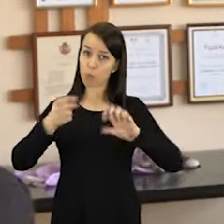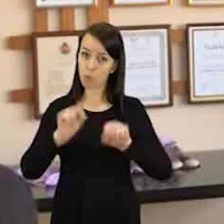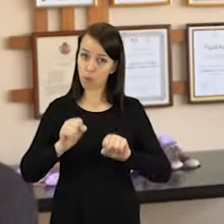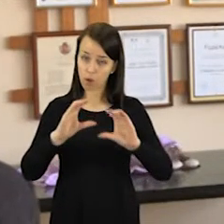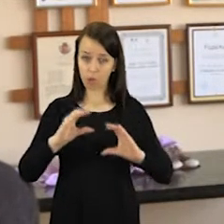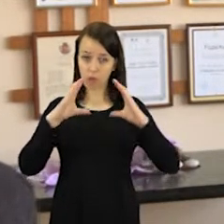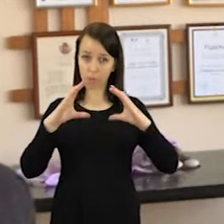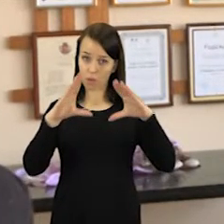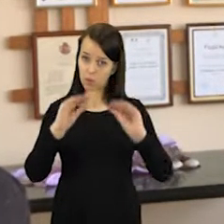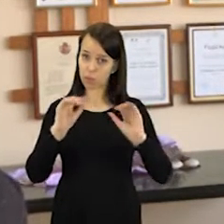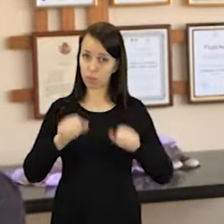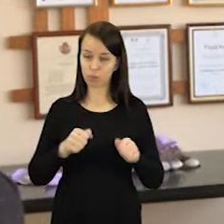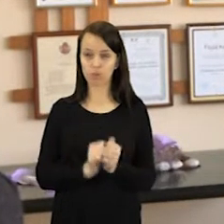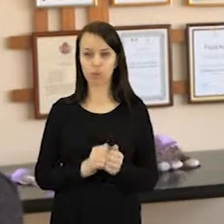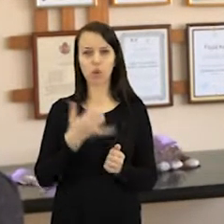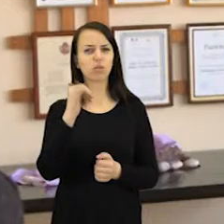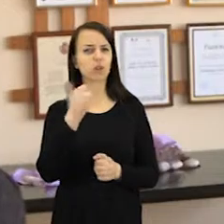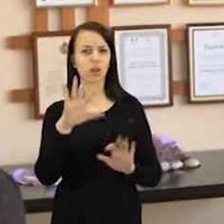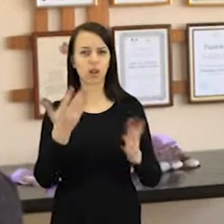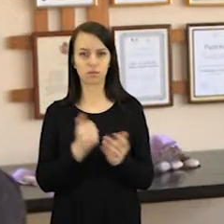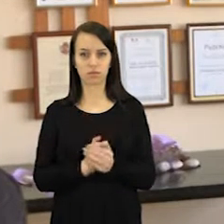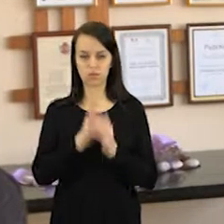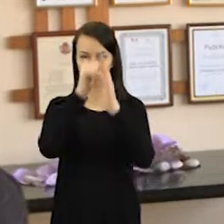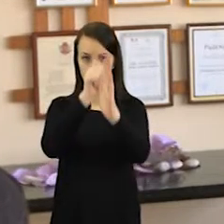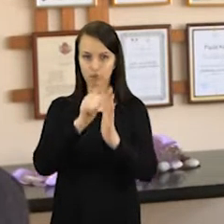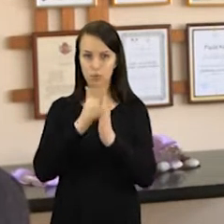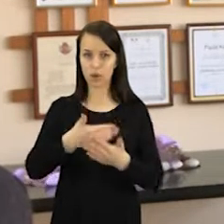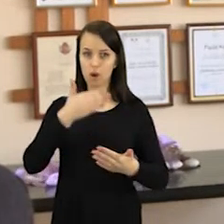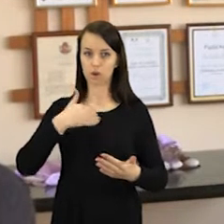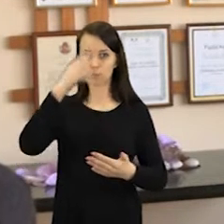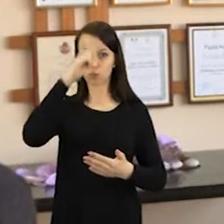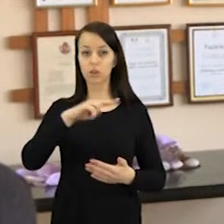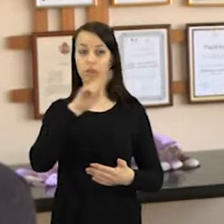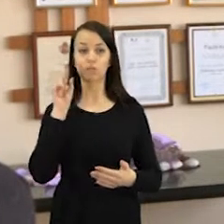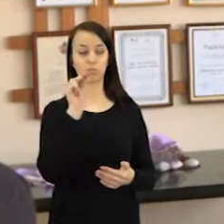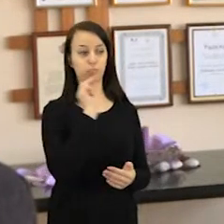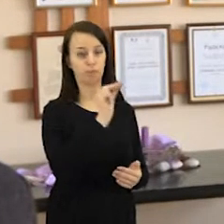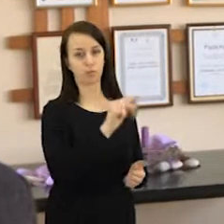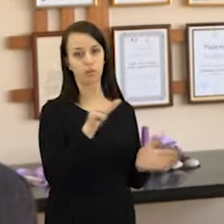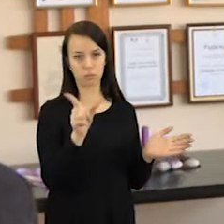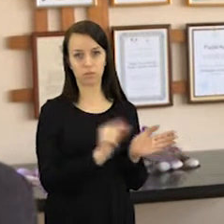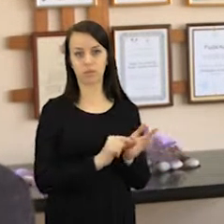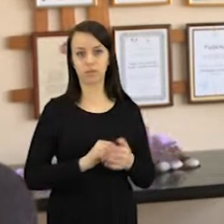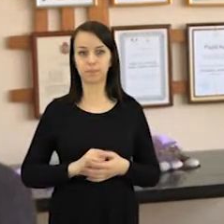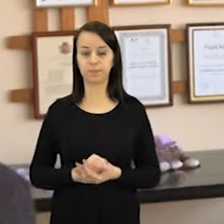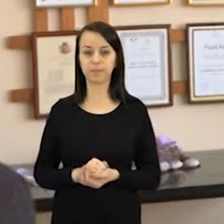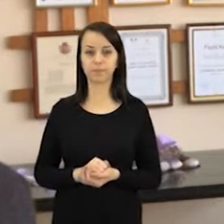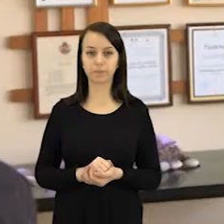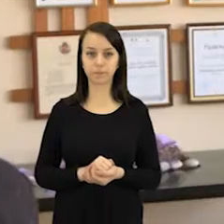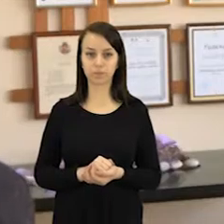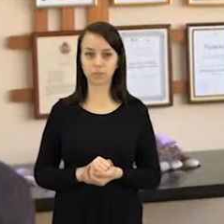pasakyta, kad mokestis gali būti koreguojamas, apie tai įspėjus tėvus, ne vėliau, kaip ir šešis mėnesius,